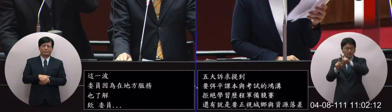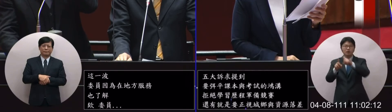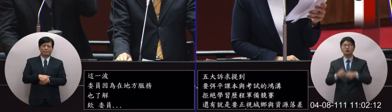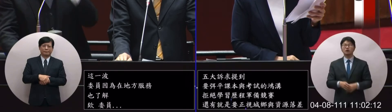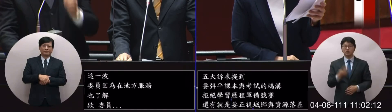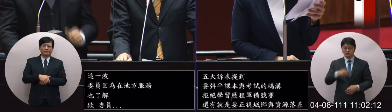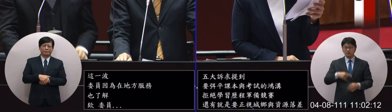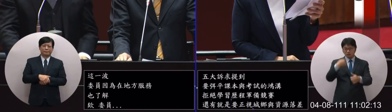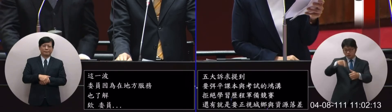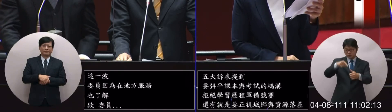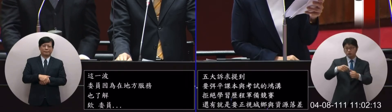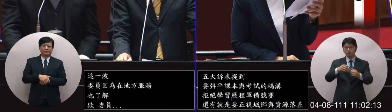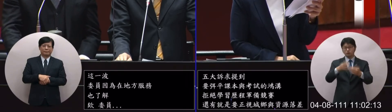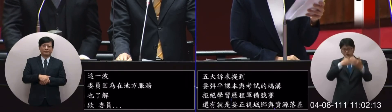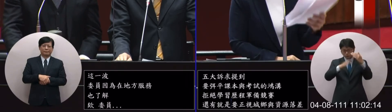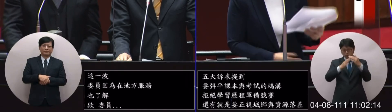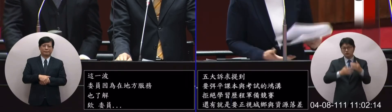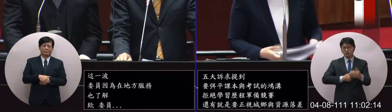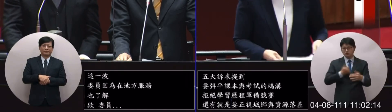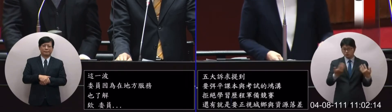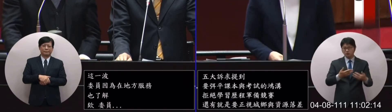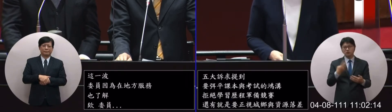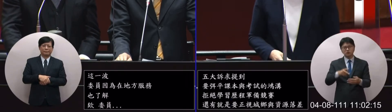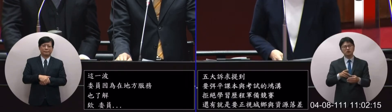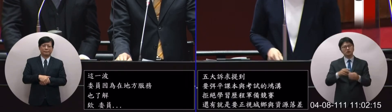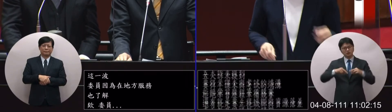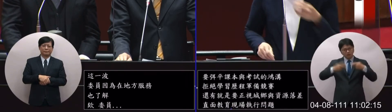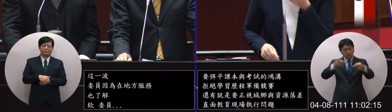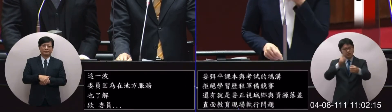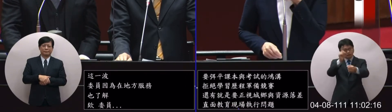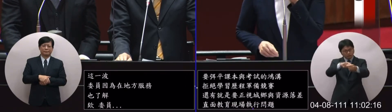執行的問題跟確立教育改革的方向